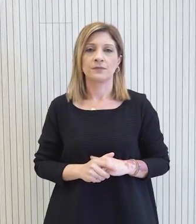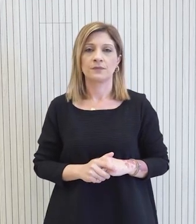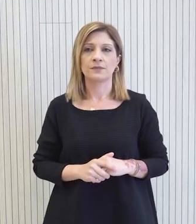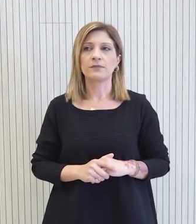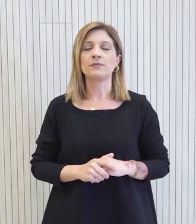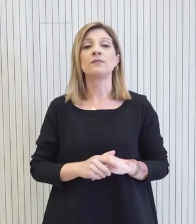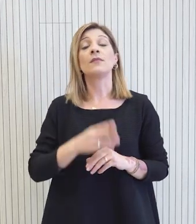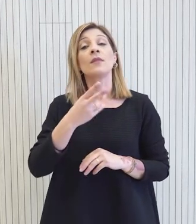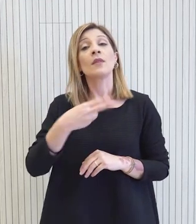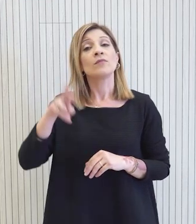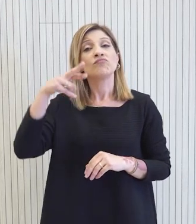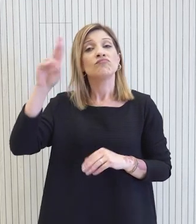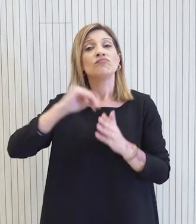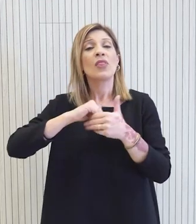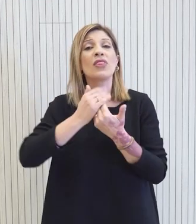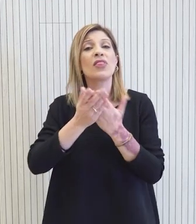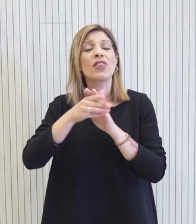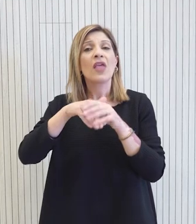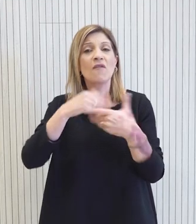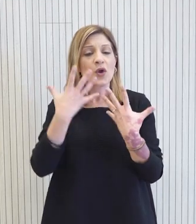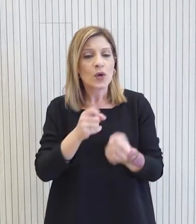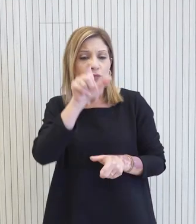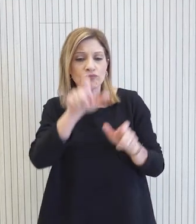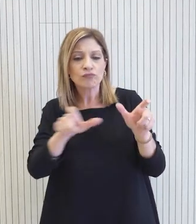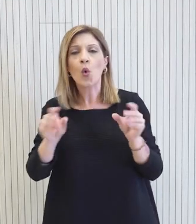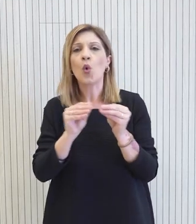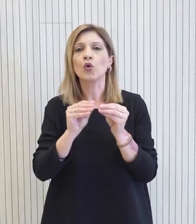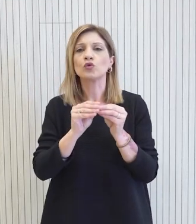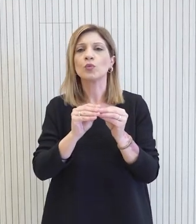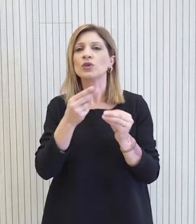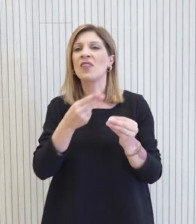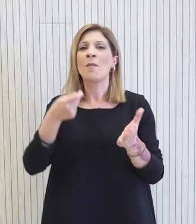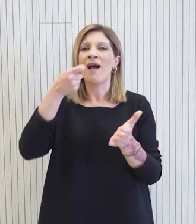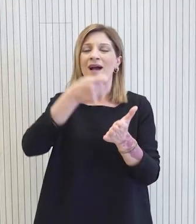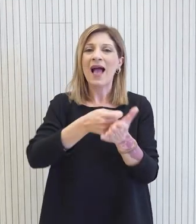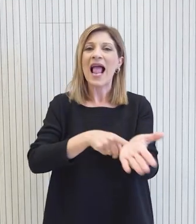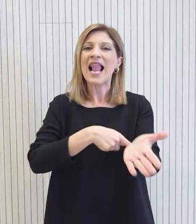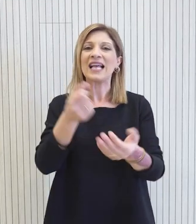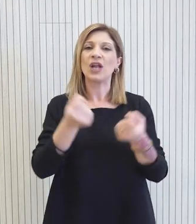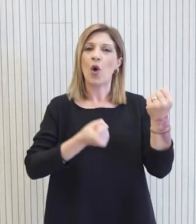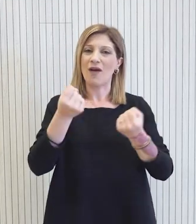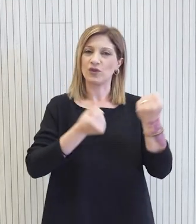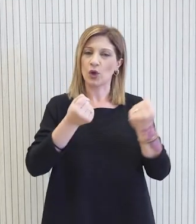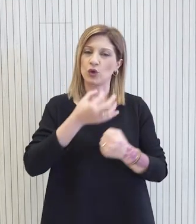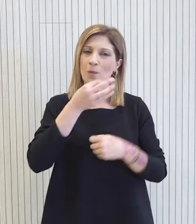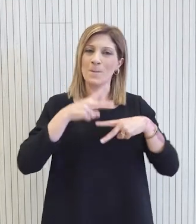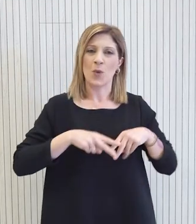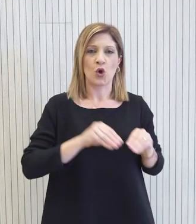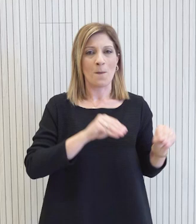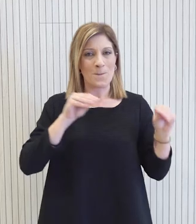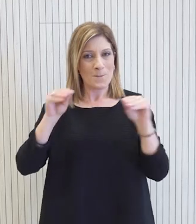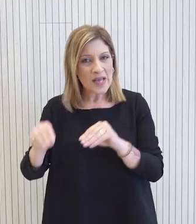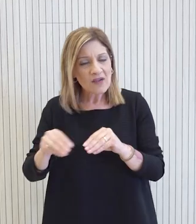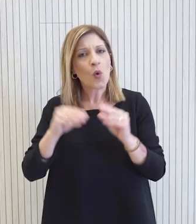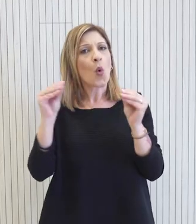Το αυξημένο ενδιαφέρον που επέδειξαν οι συμπολίτες μας για τα σχέδια επιδότησης για αγορά ηλεκτρικού οχήματος που προκήρυξε το Υπουργείο Μεταφορών, Επικοινωνιών